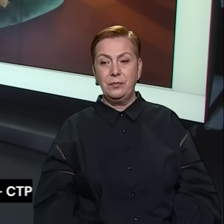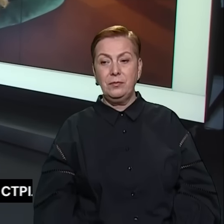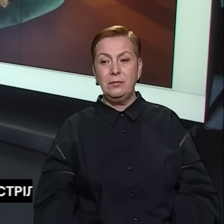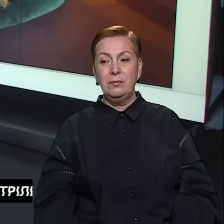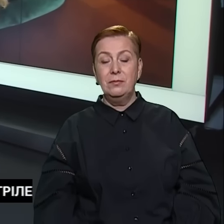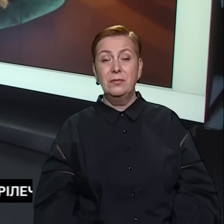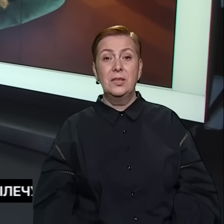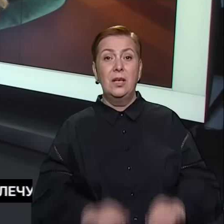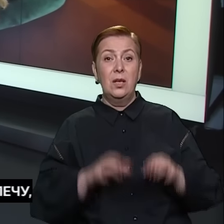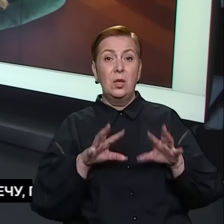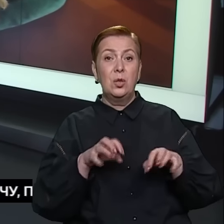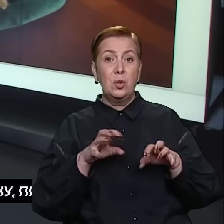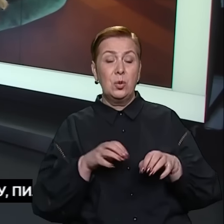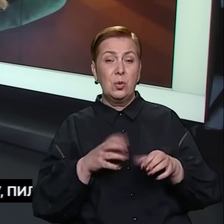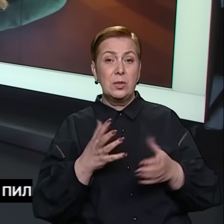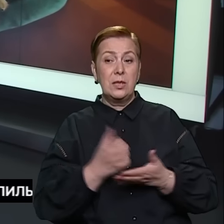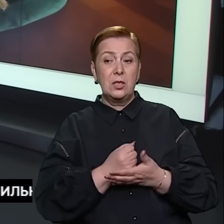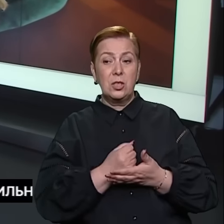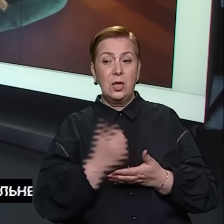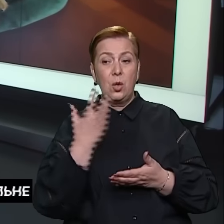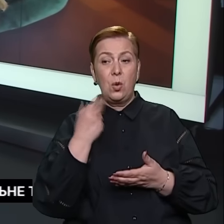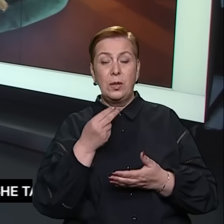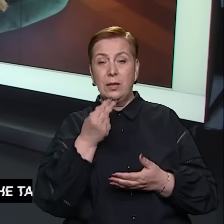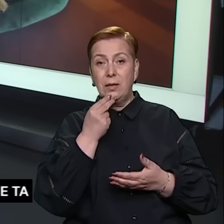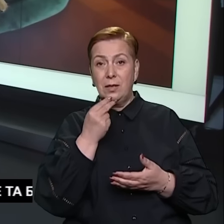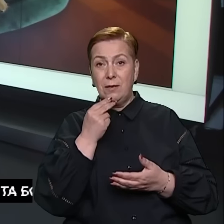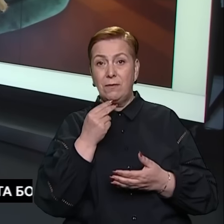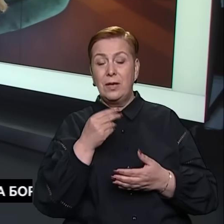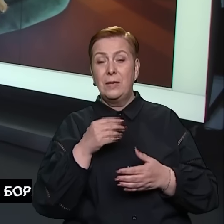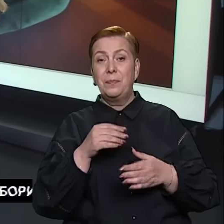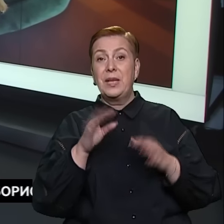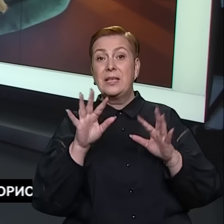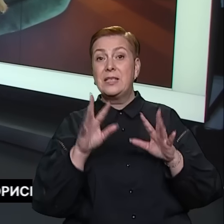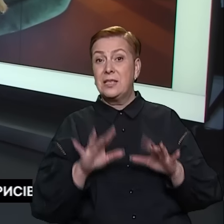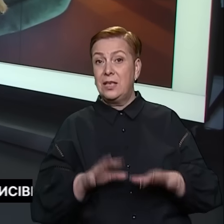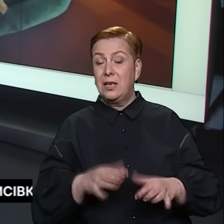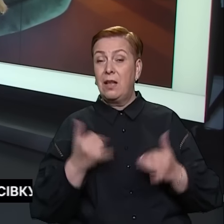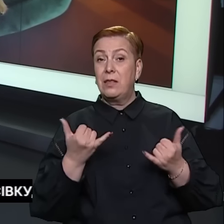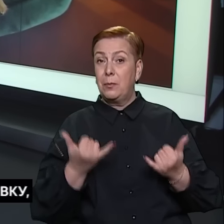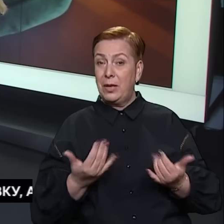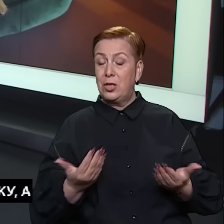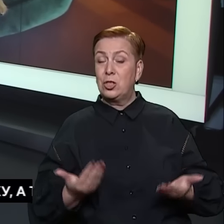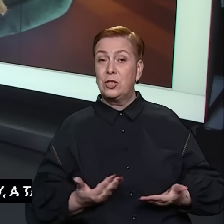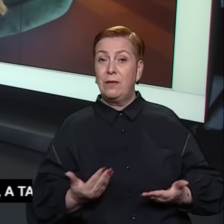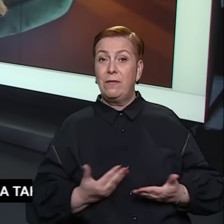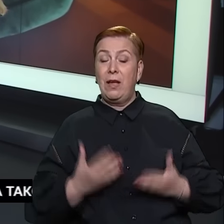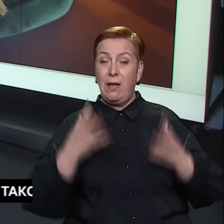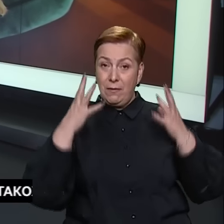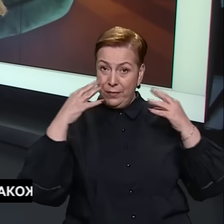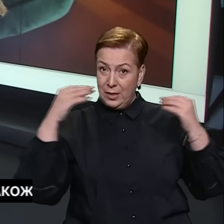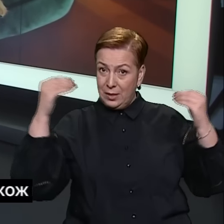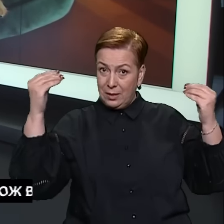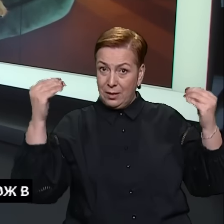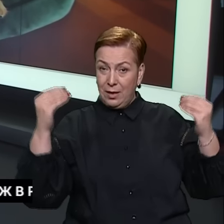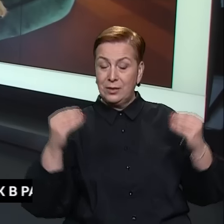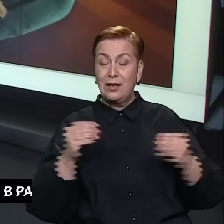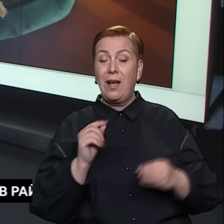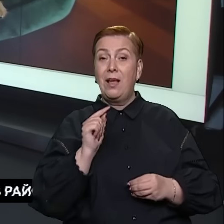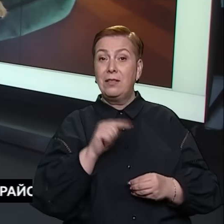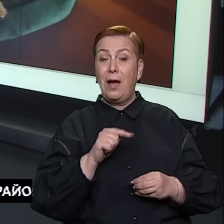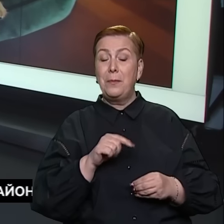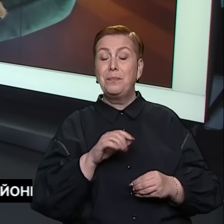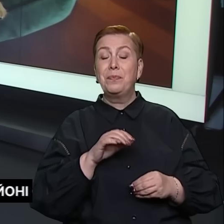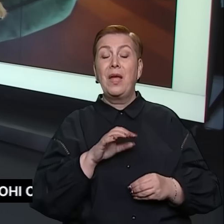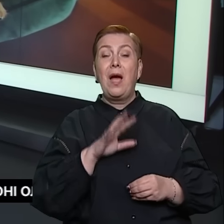Його знайшли, коли він їв сніг. Тепер живе за кордоном. В Нідерландах там пес Супчик зайшов